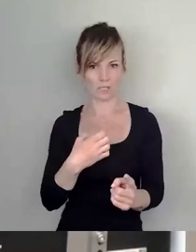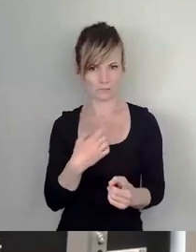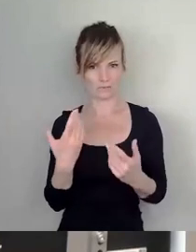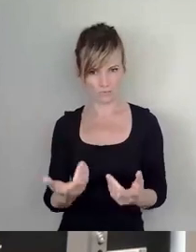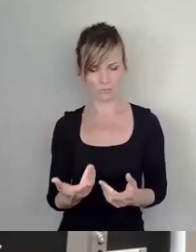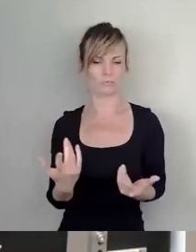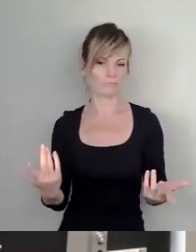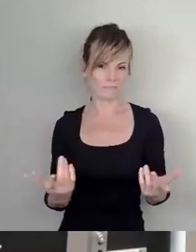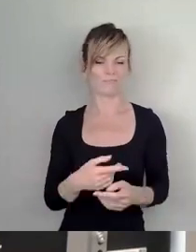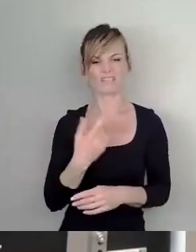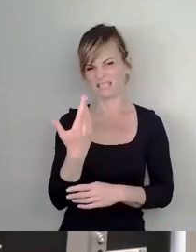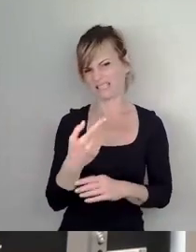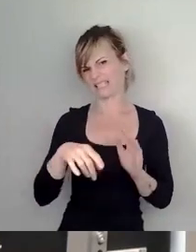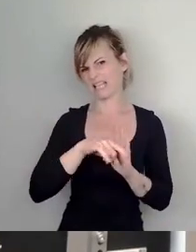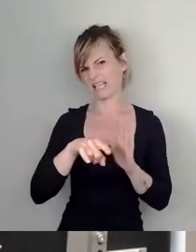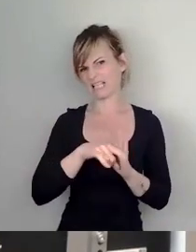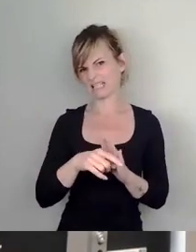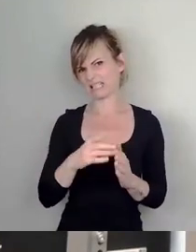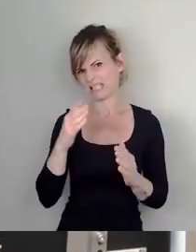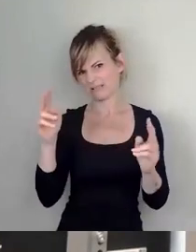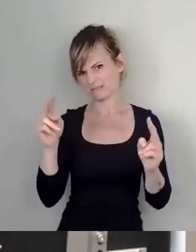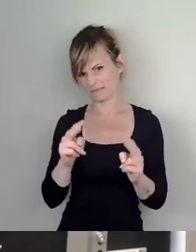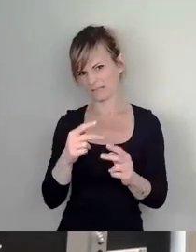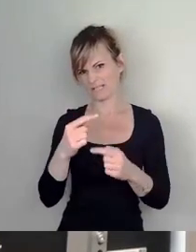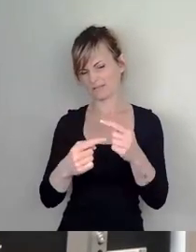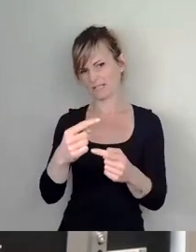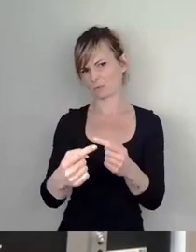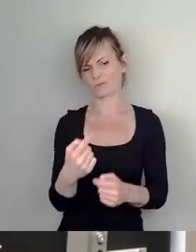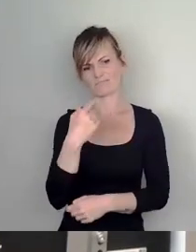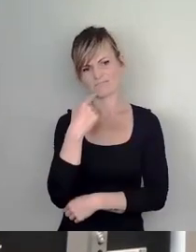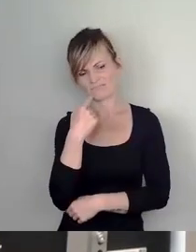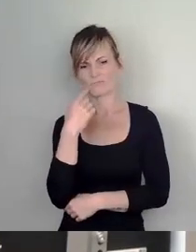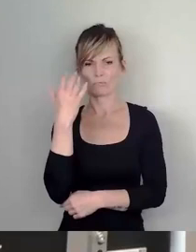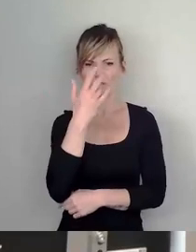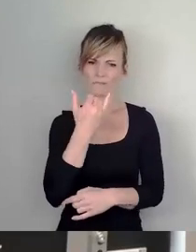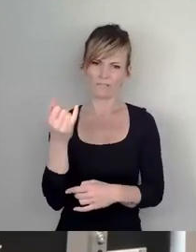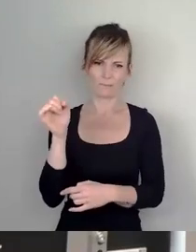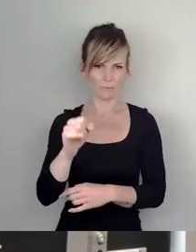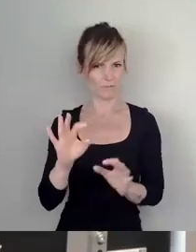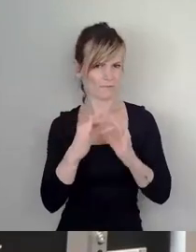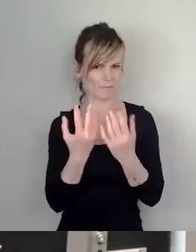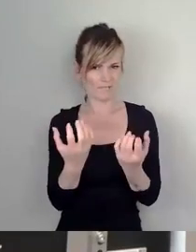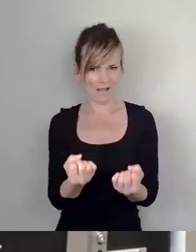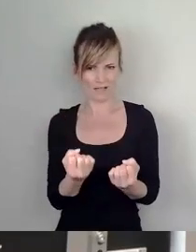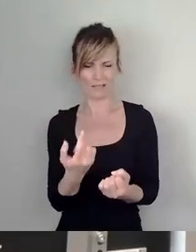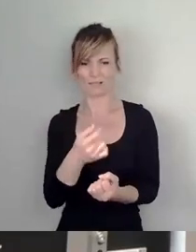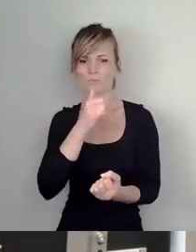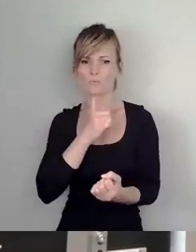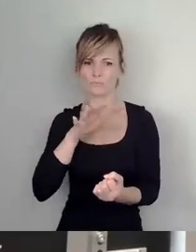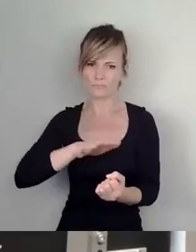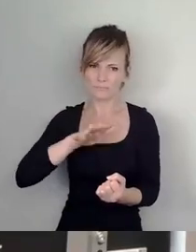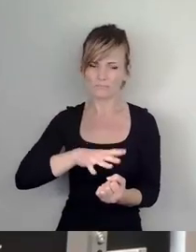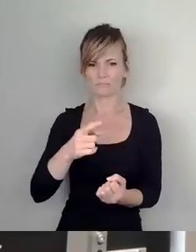nachdenklich stimmen und darf politisch nicht unbeachtet bleiben. Wir müssen uns hier die Frage stellen, wie wir es schaffen, insbesondere junge Familien in unserer Stadt zu halten.